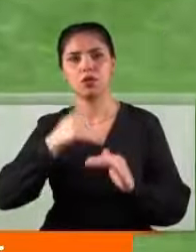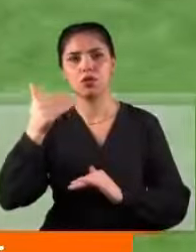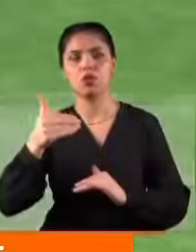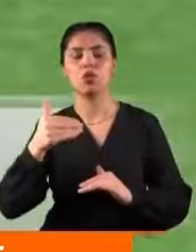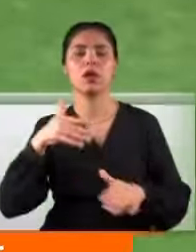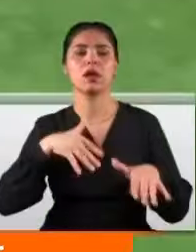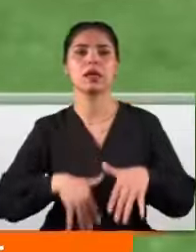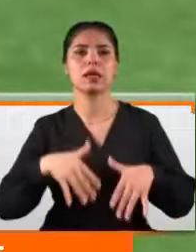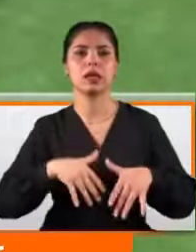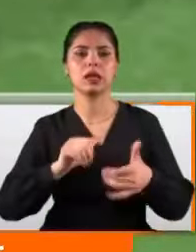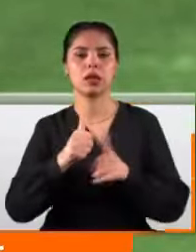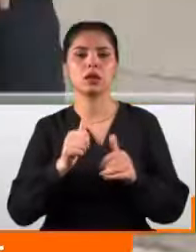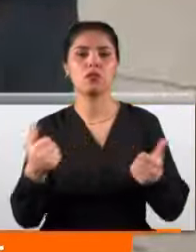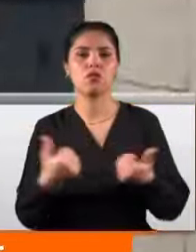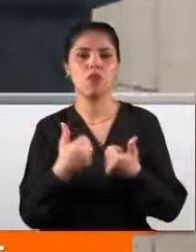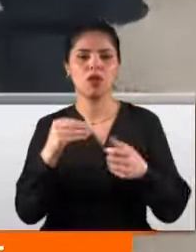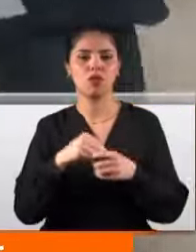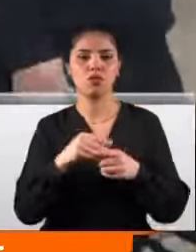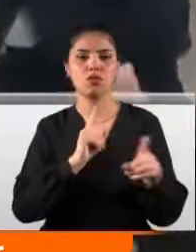Rize Spor maçı için adliyeden ayrıldı.